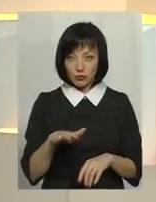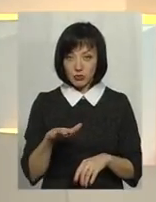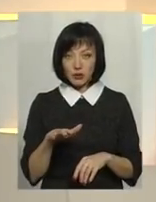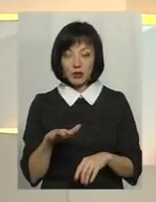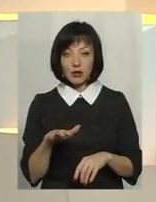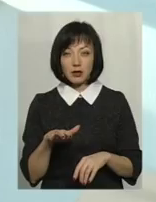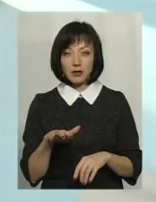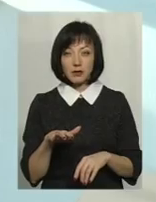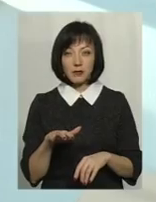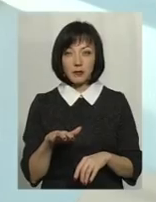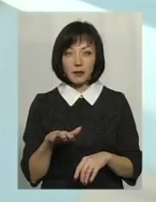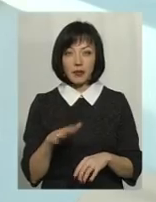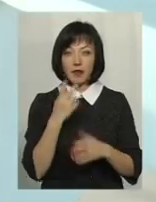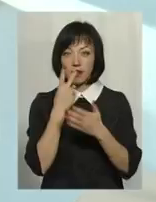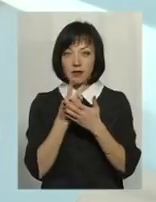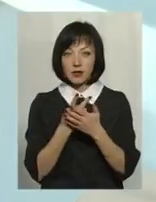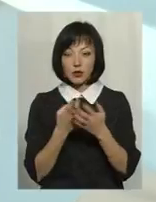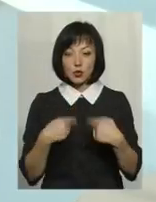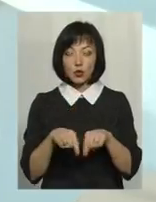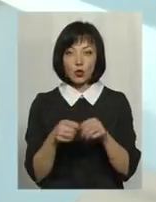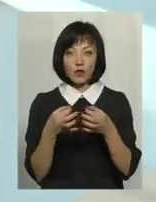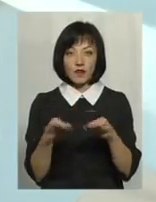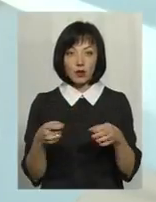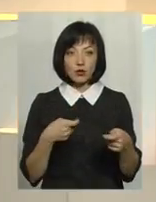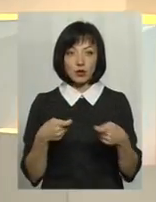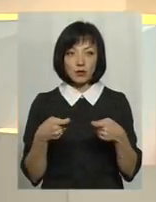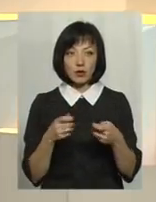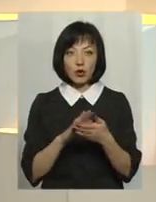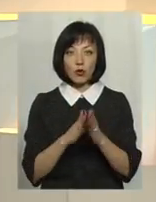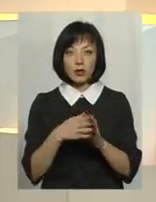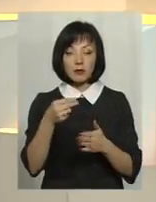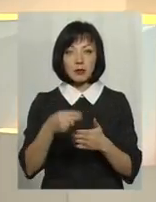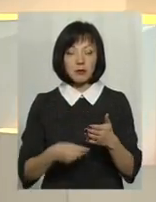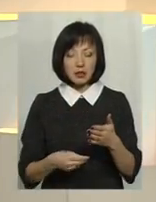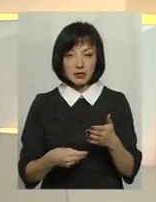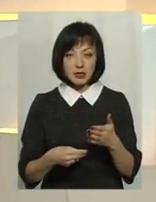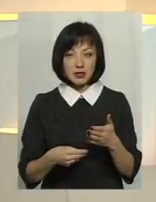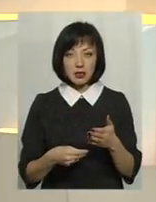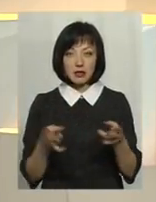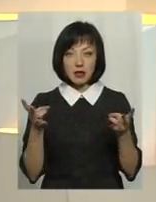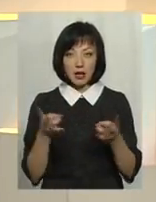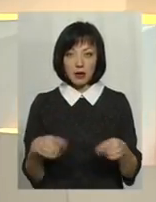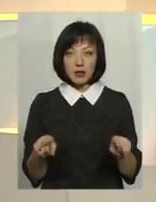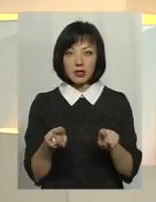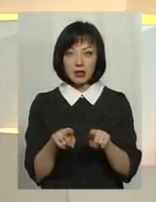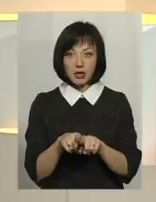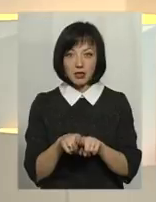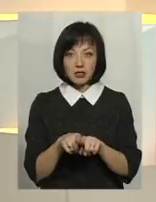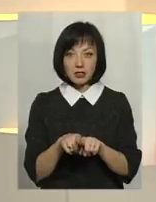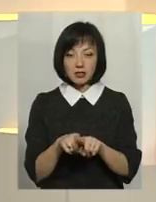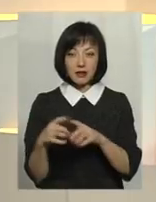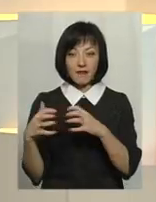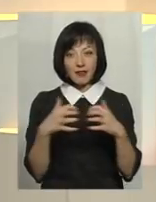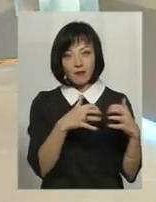на зону вільної торгівлі, угоди підписані, треба теж відвоювати